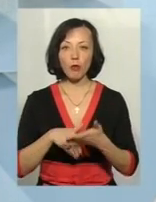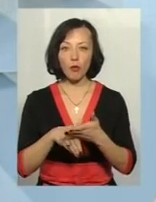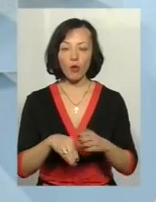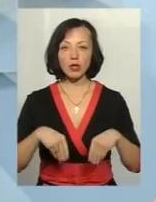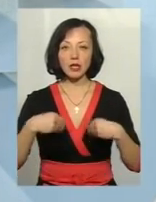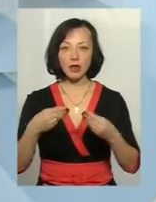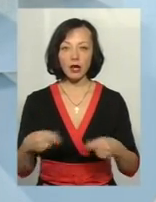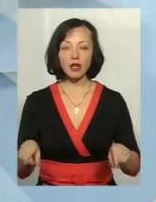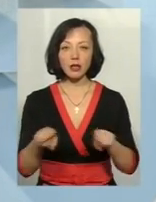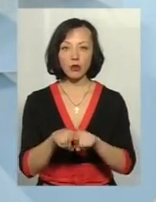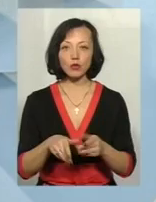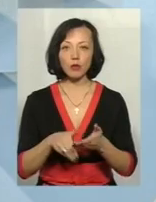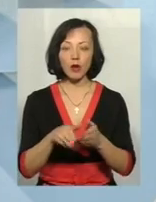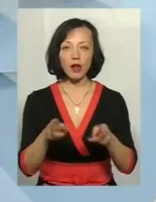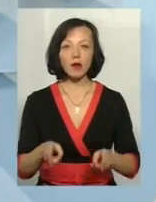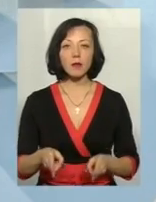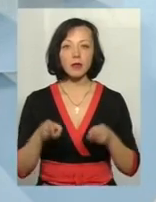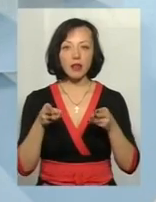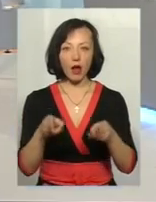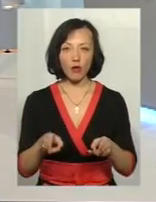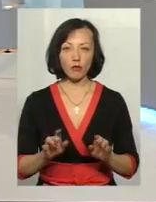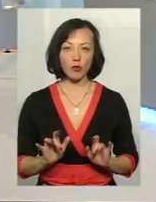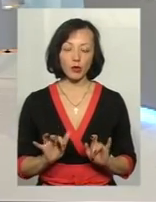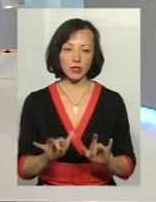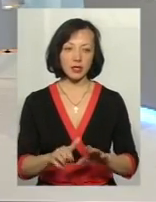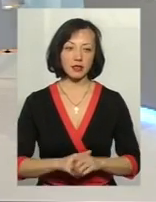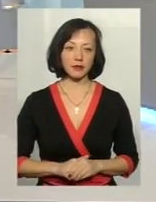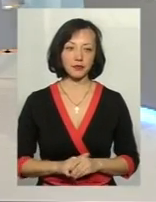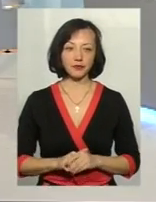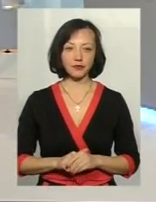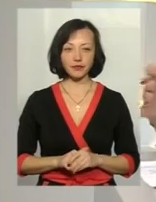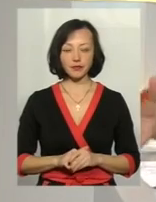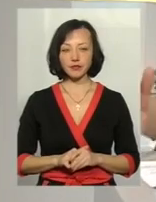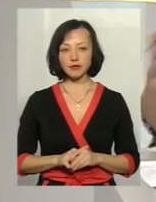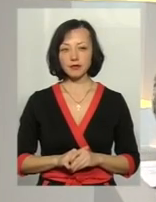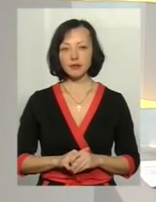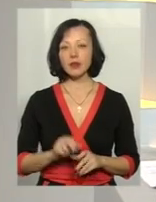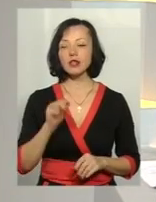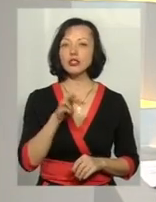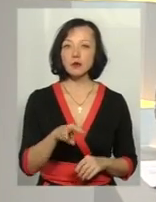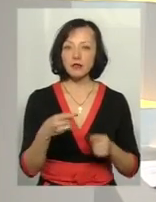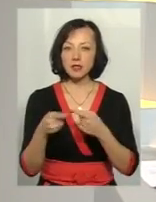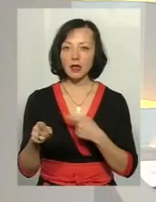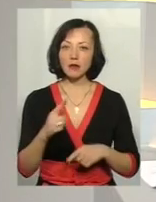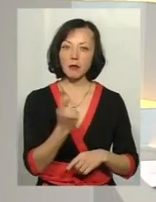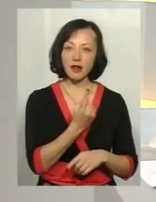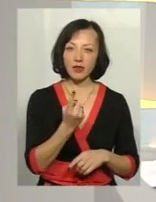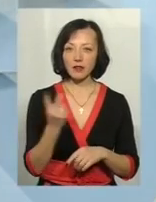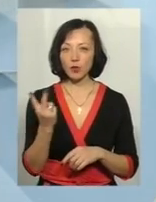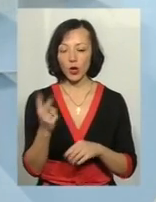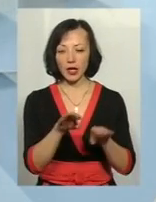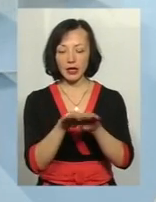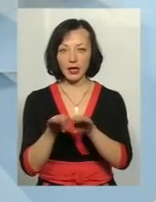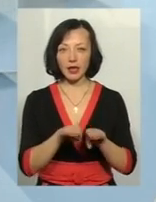який надає таку допомогу у кримінальному процесі. По суті, чим відрізняється той первинний і вторинний рівень? Що входить,